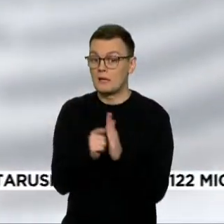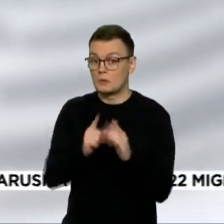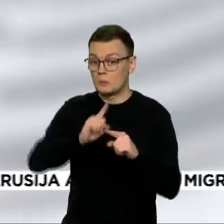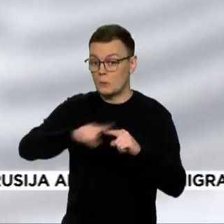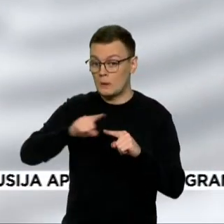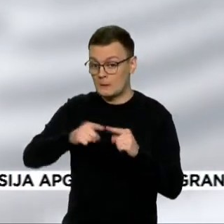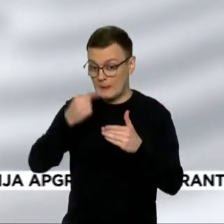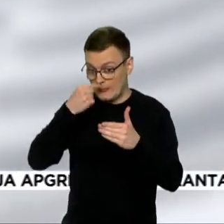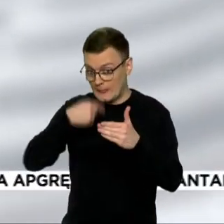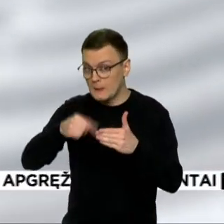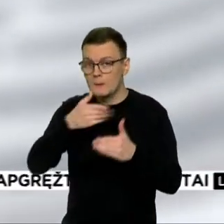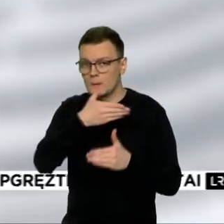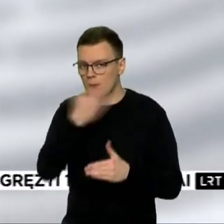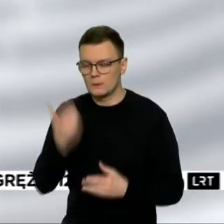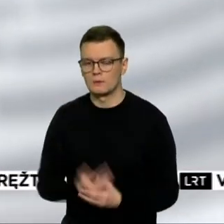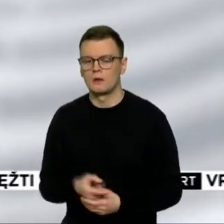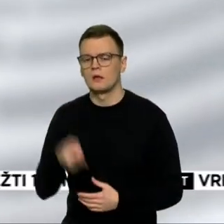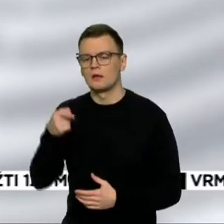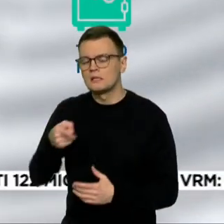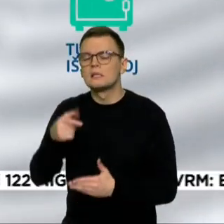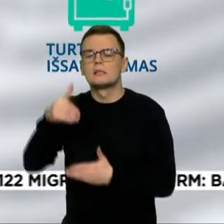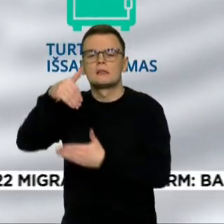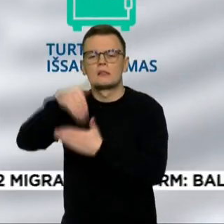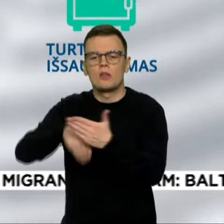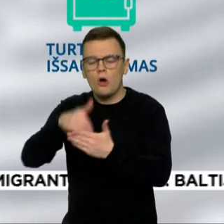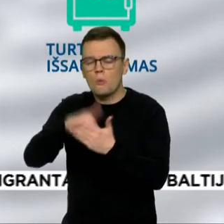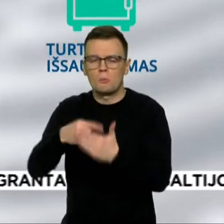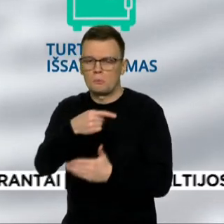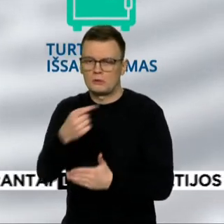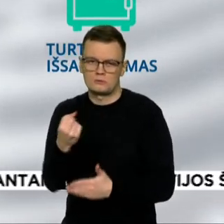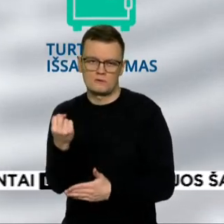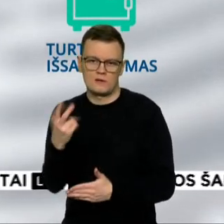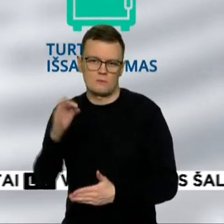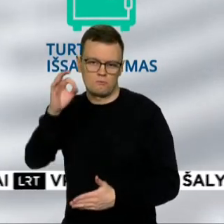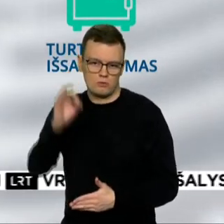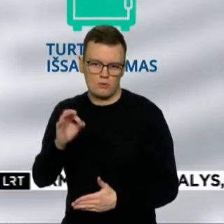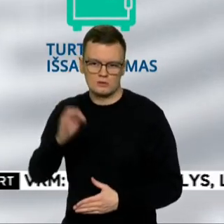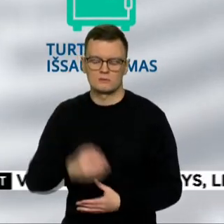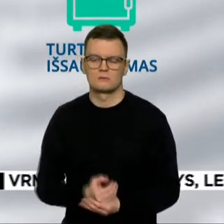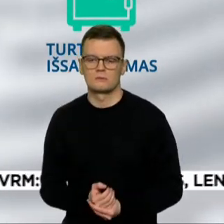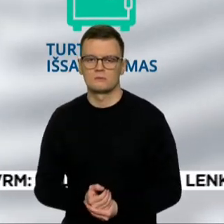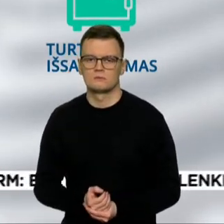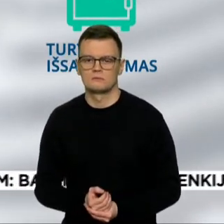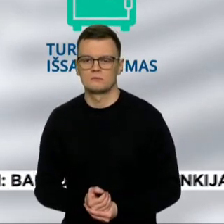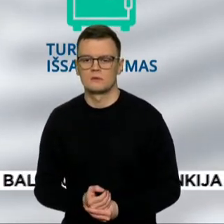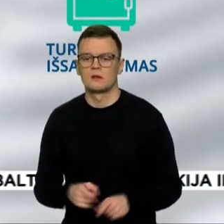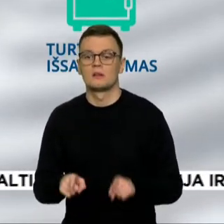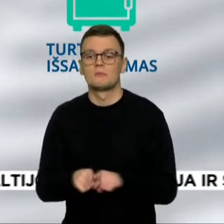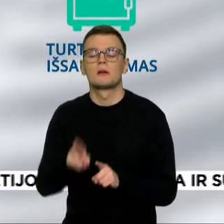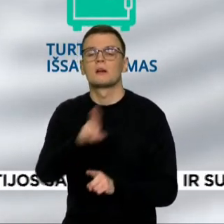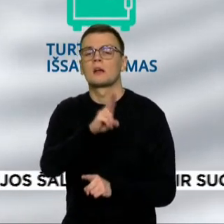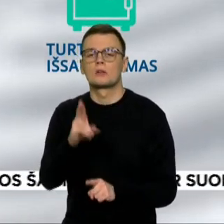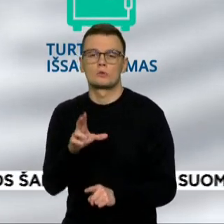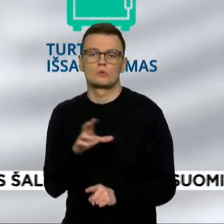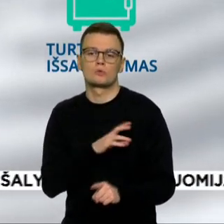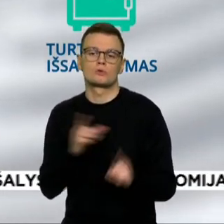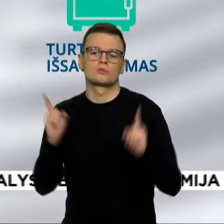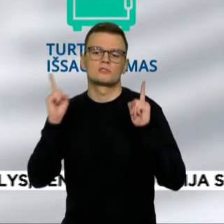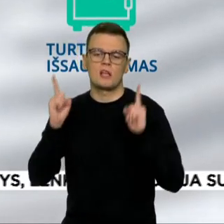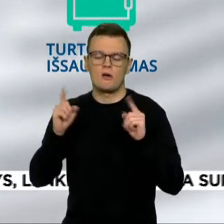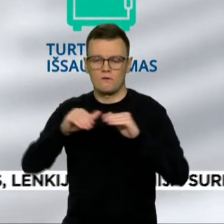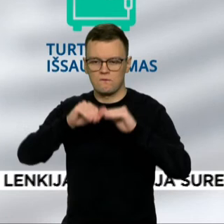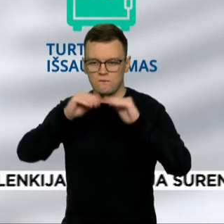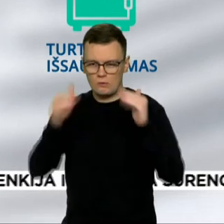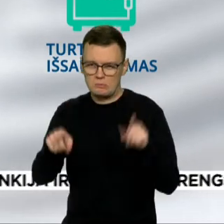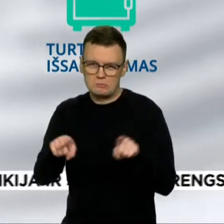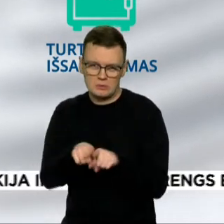santopų vertė smuko vidutiniškai 12 procentų. Tiek pat smuko ir turta išsaugoti turinčių turto išsaugojimo fondų vertėje. Ir